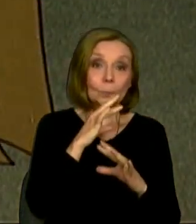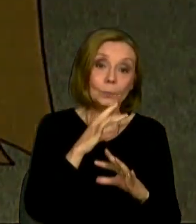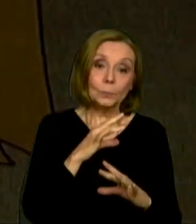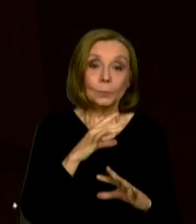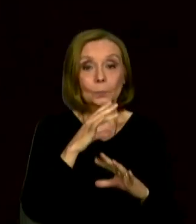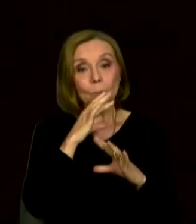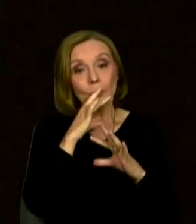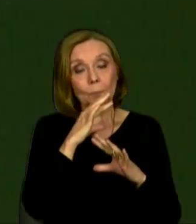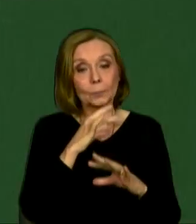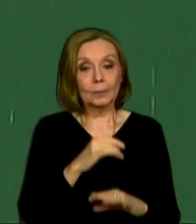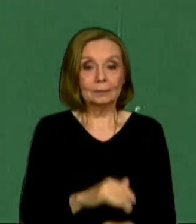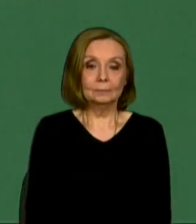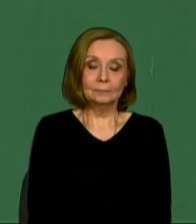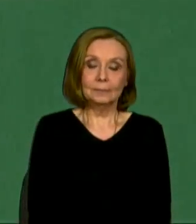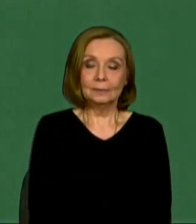Ďakujem.